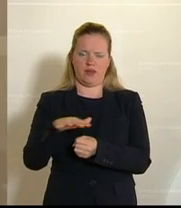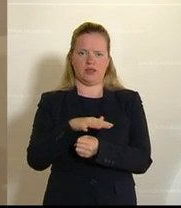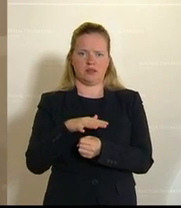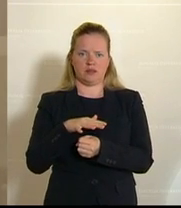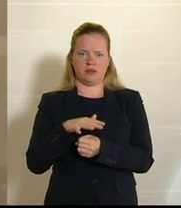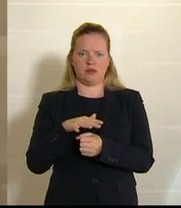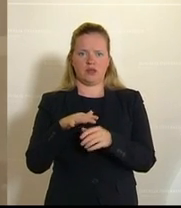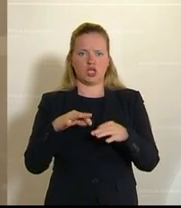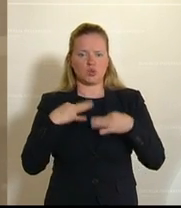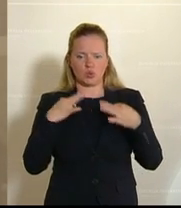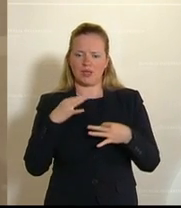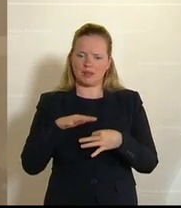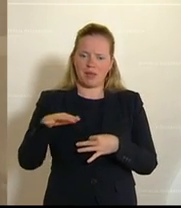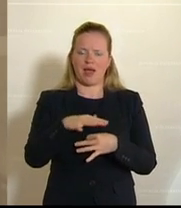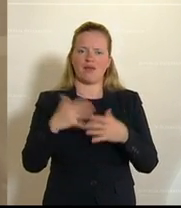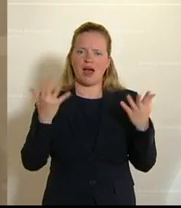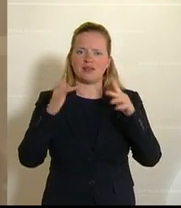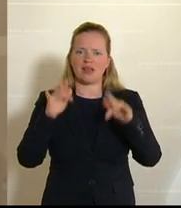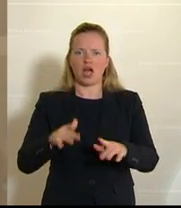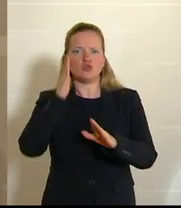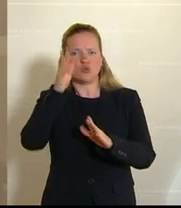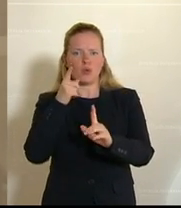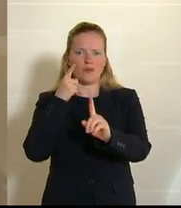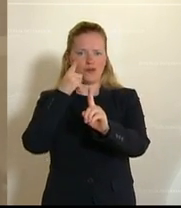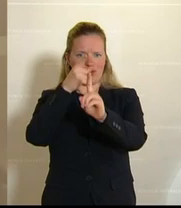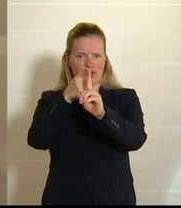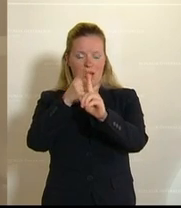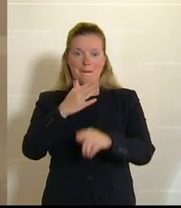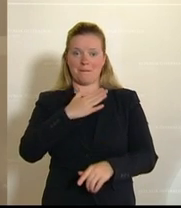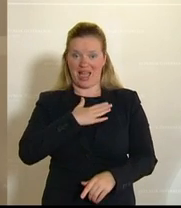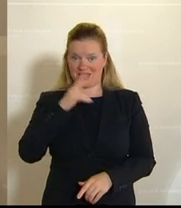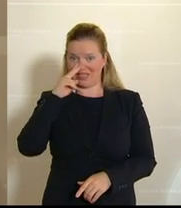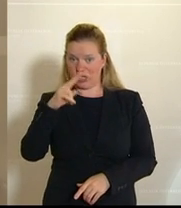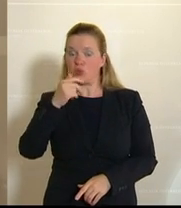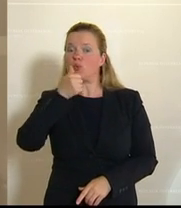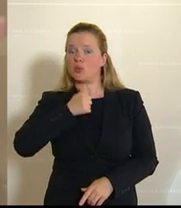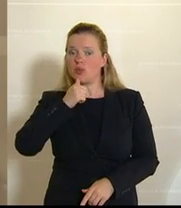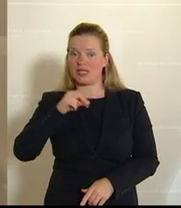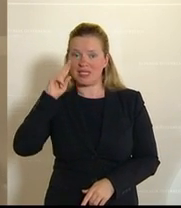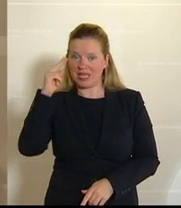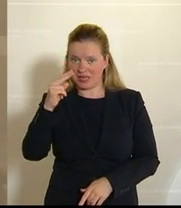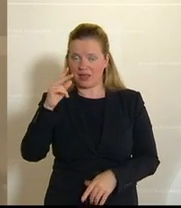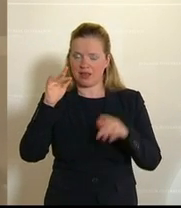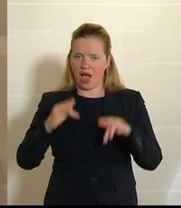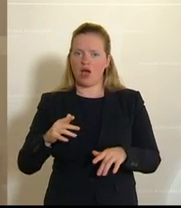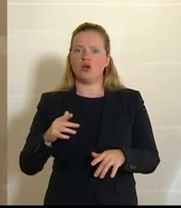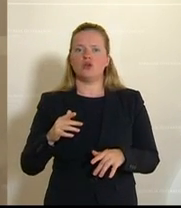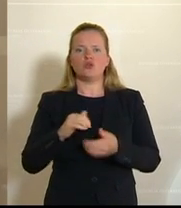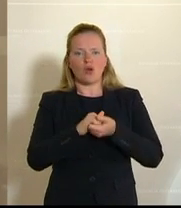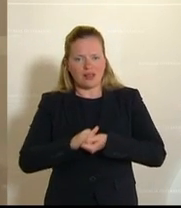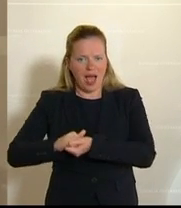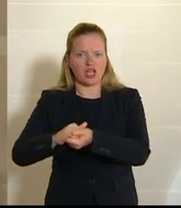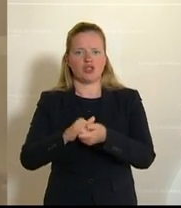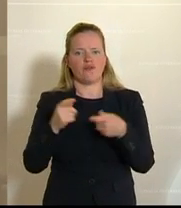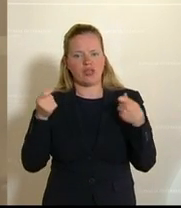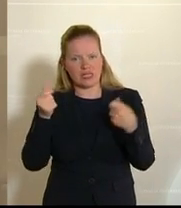mit dem Gesundheitswesen, wie wir es eben hier in Österreich haben? Aus meiner Sicht, aus grüner Sicht, ist das Ziel das, dass wir ein solidarisch finanziertes Gesundheitswesen